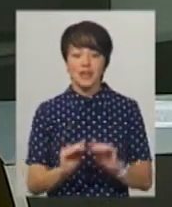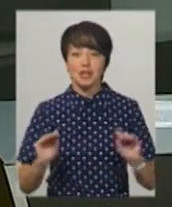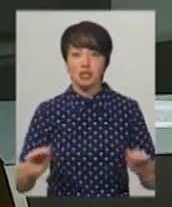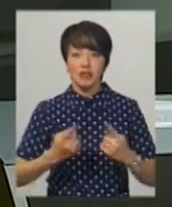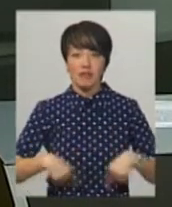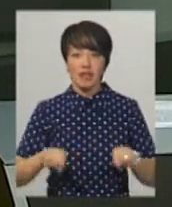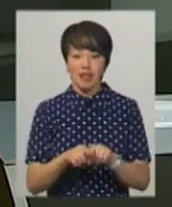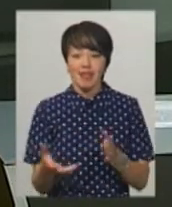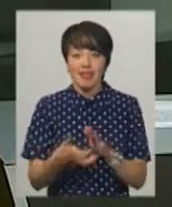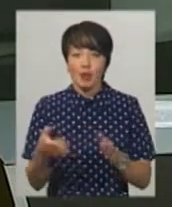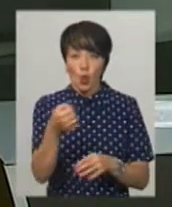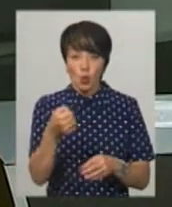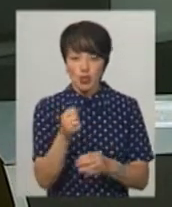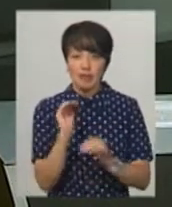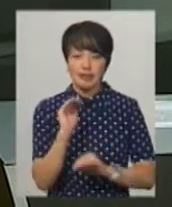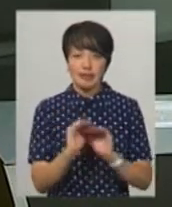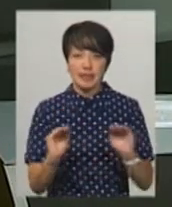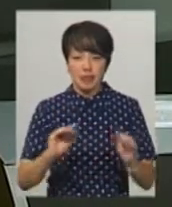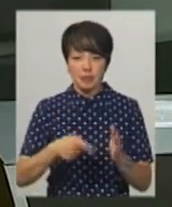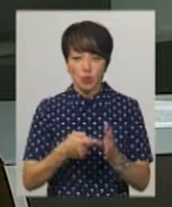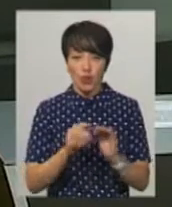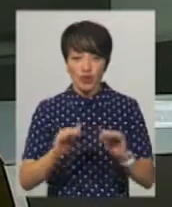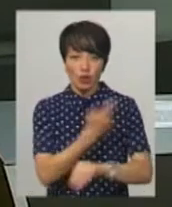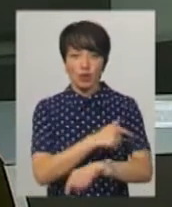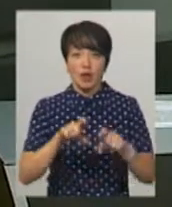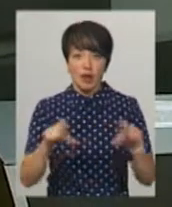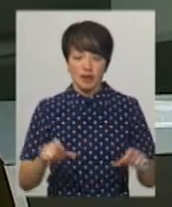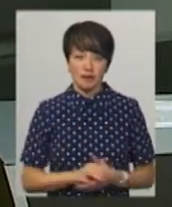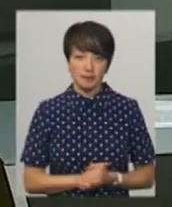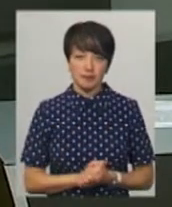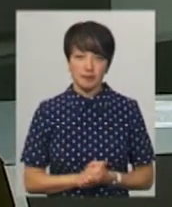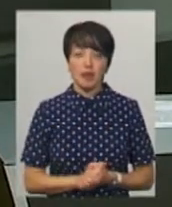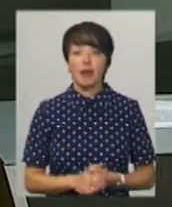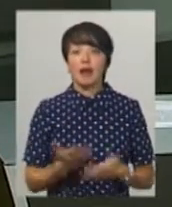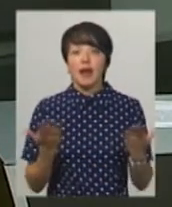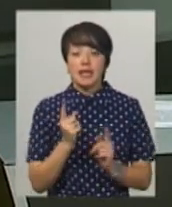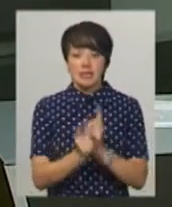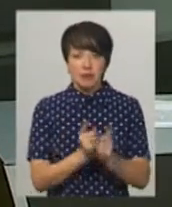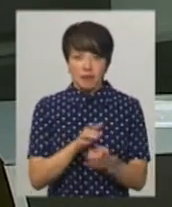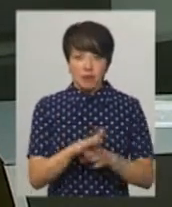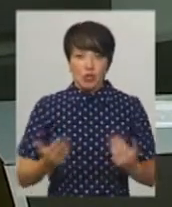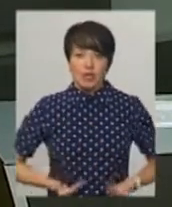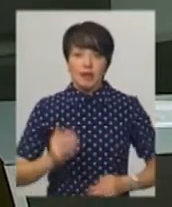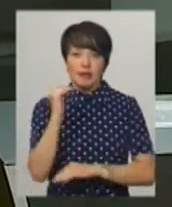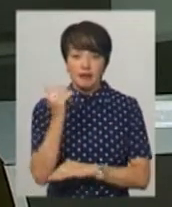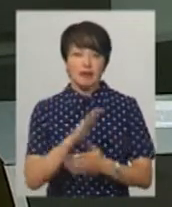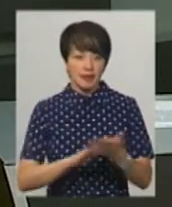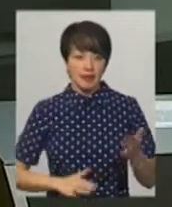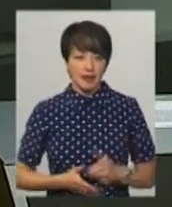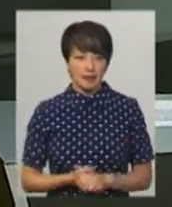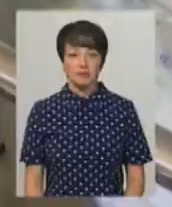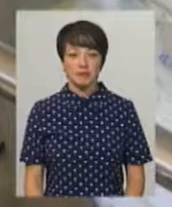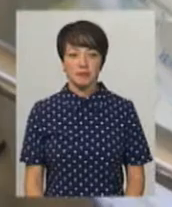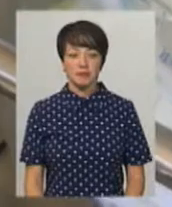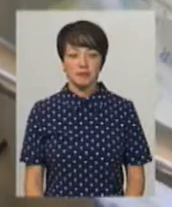відділенням для недоношених дітей Хмельницької міської дитячої лікарні Катерина Дем'яник. Які зміни відбулися у житті дитини – далі у сюжеті.